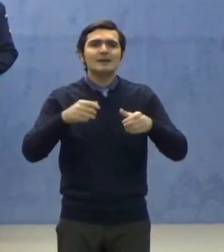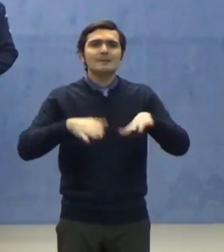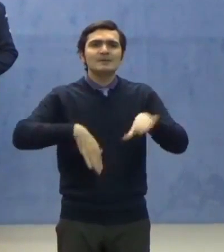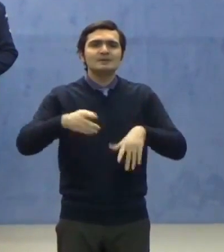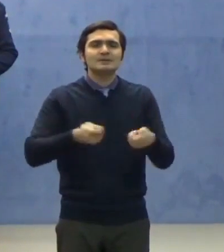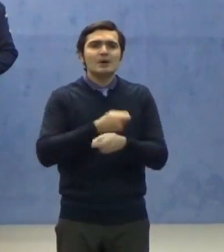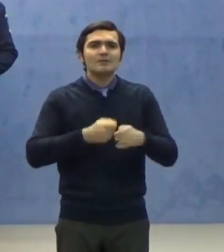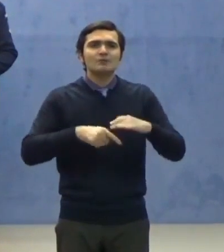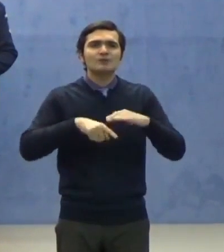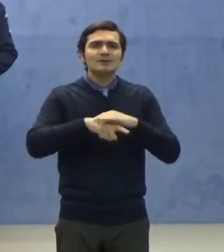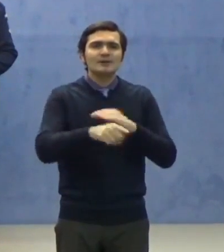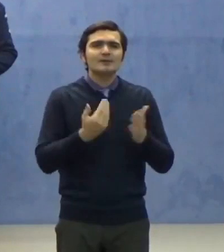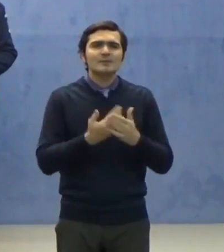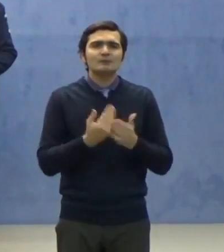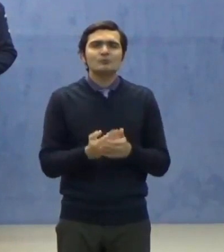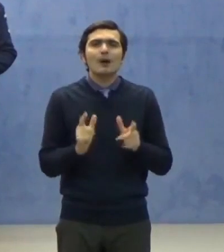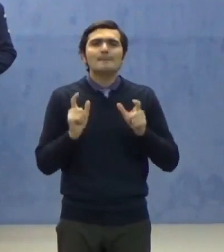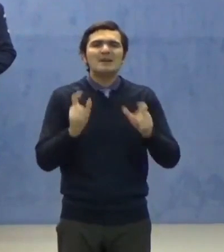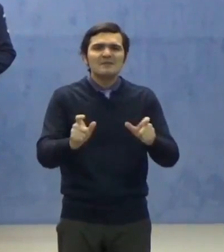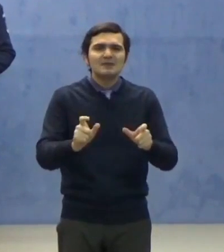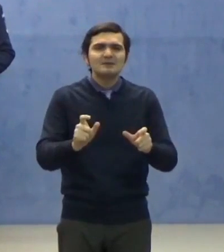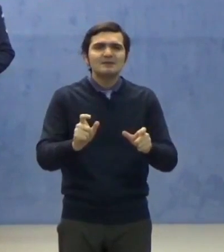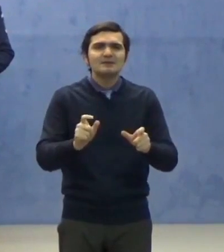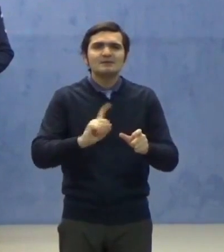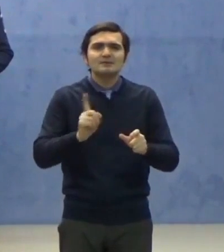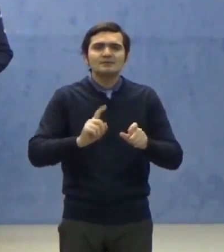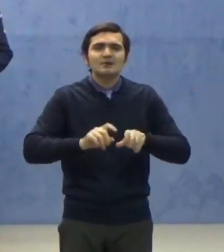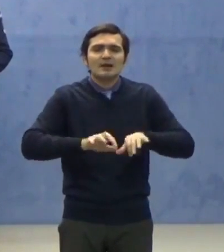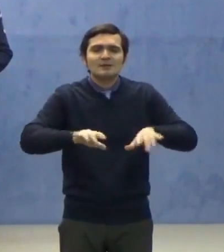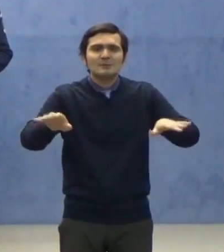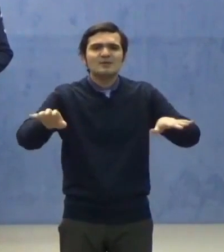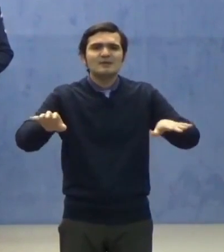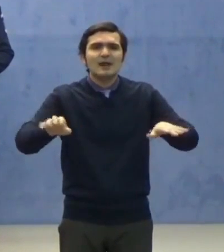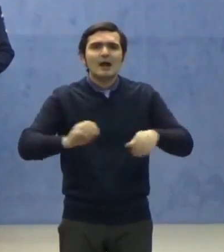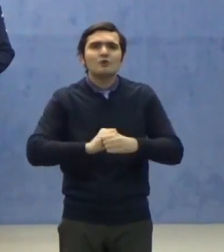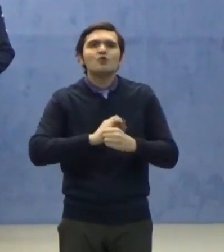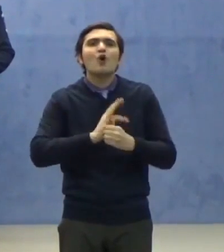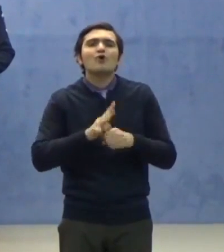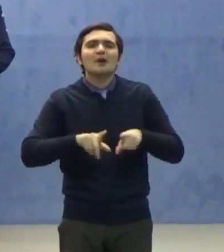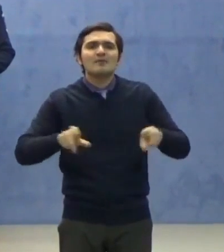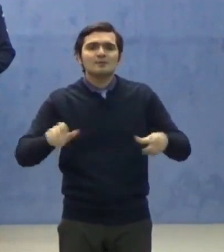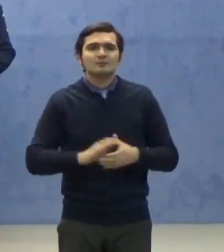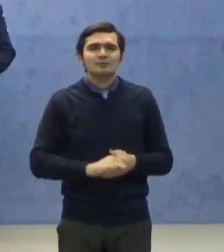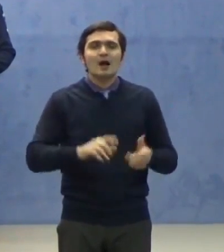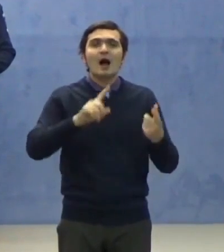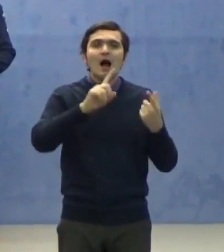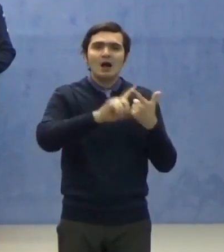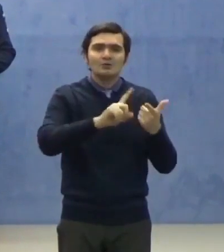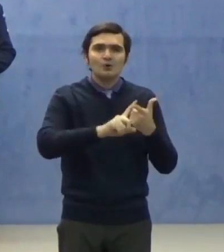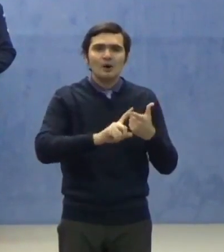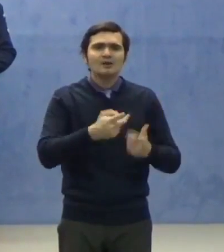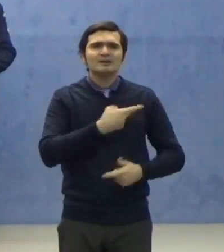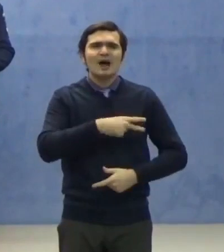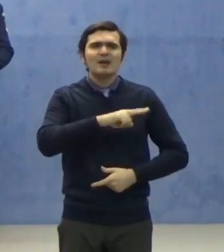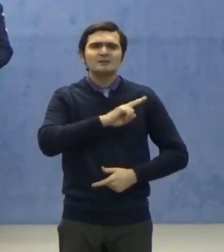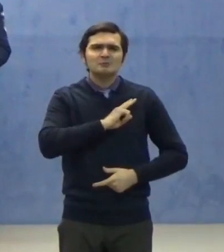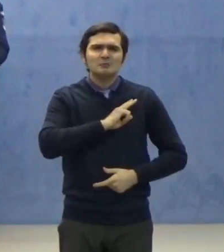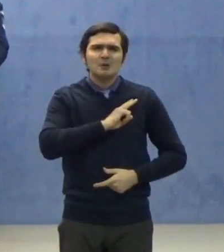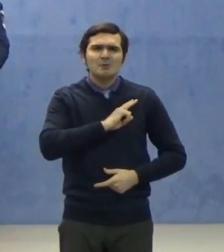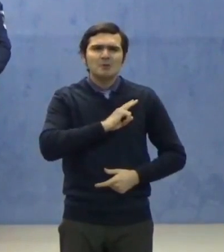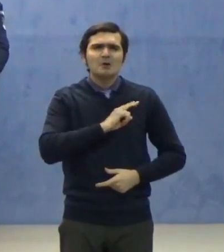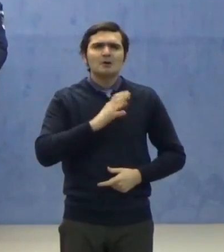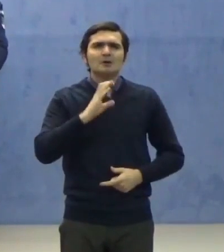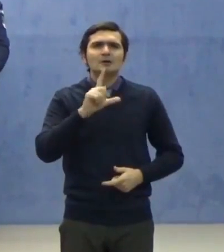pe linia prevenirii și răspândirii coronavirusului. Doi, să fie asigurat un climat optim de ordine și